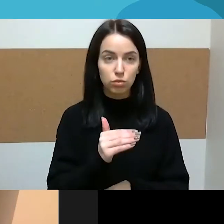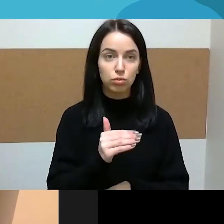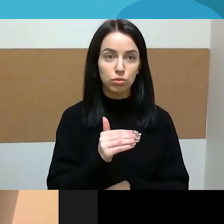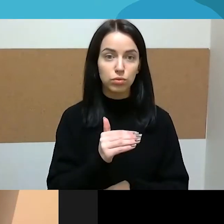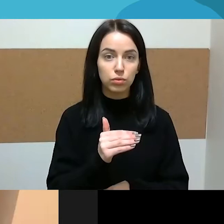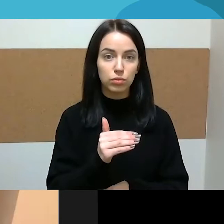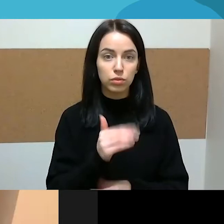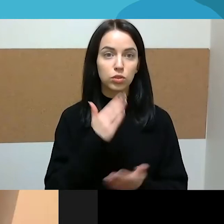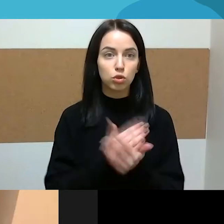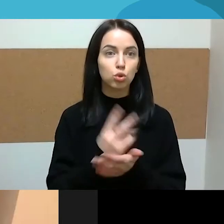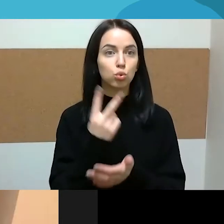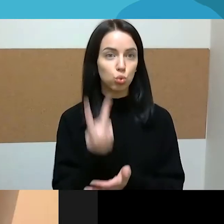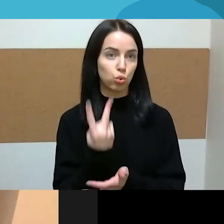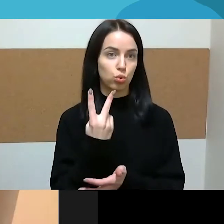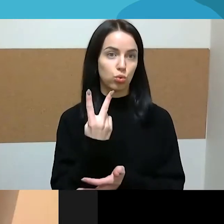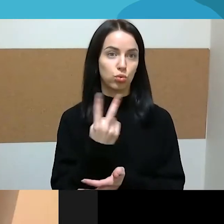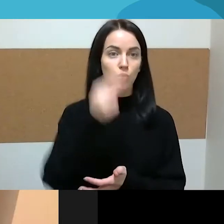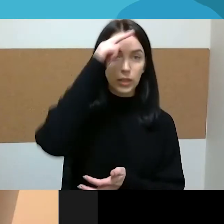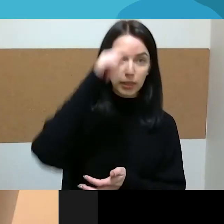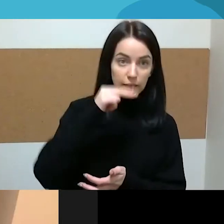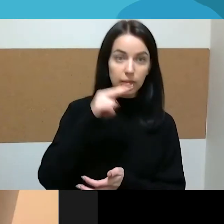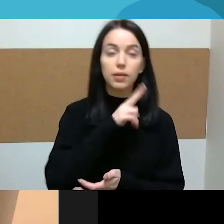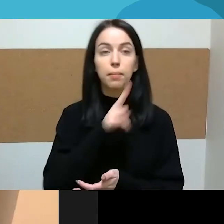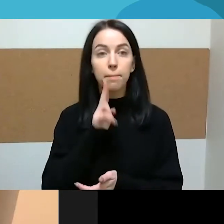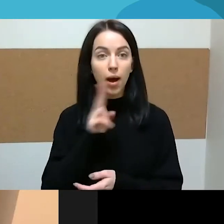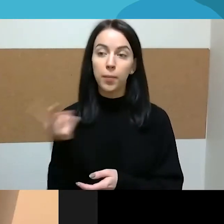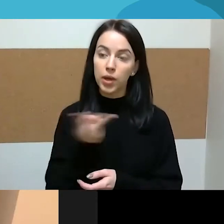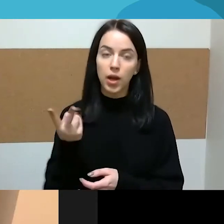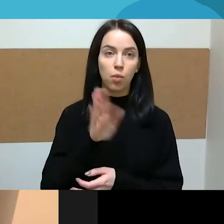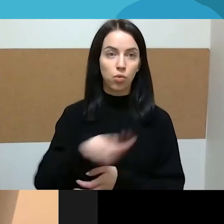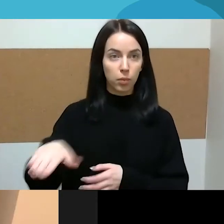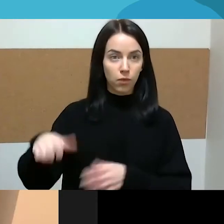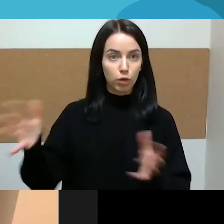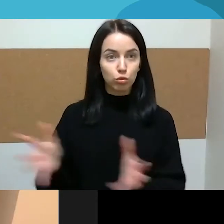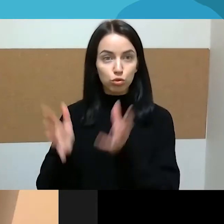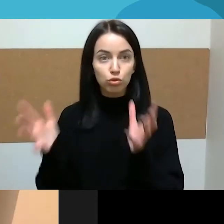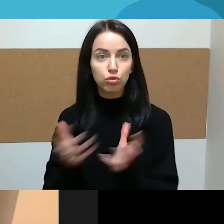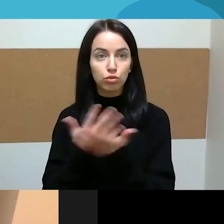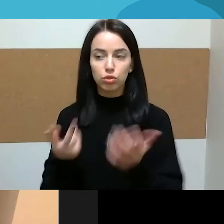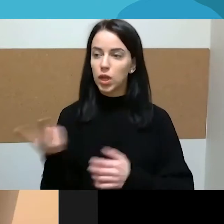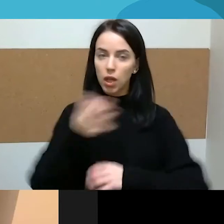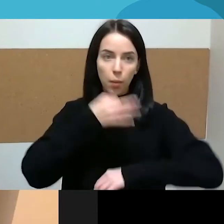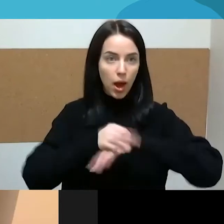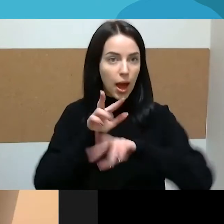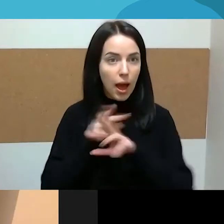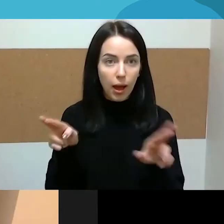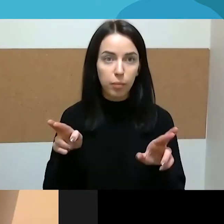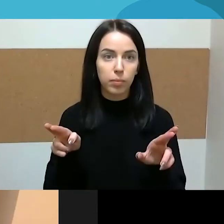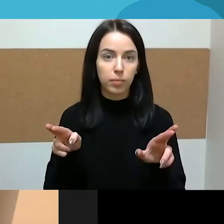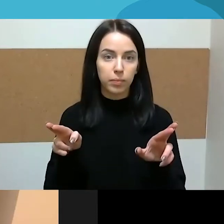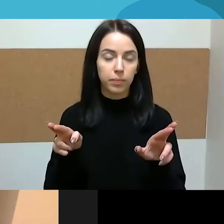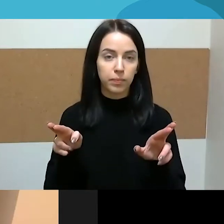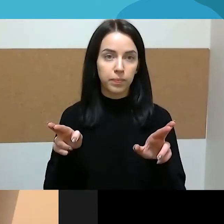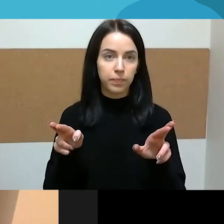du tėvai auginantis vaikus, jų atsakomybės yra vienodos, nebent jie buvo dėl kažkokių